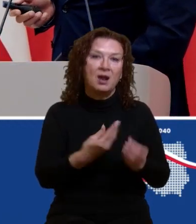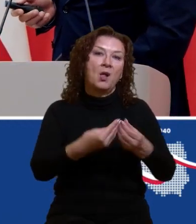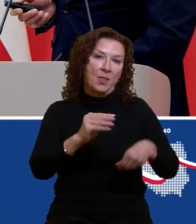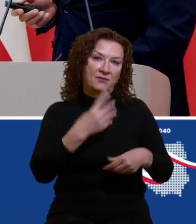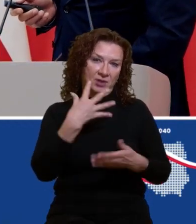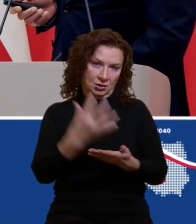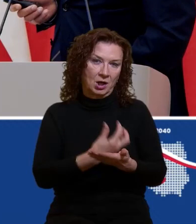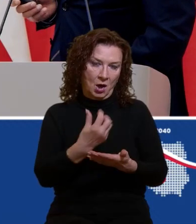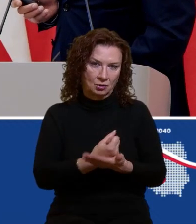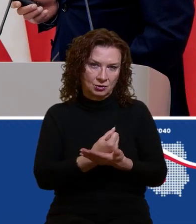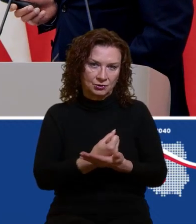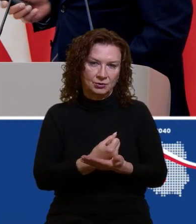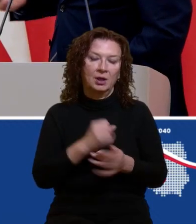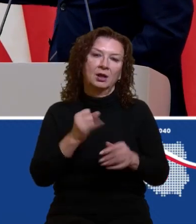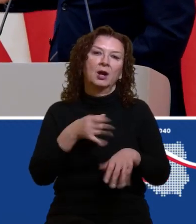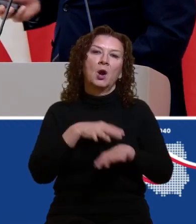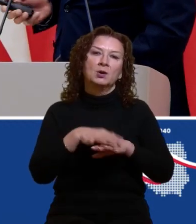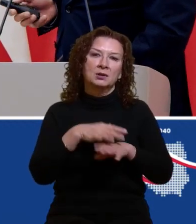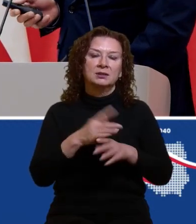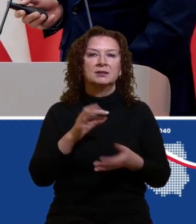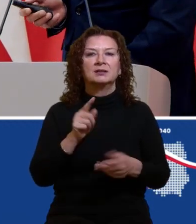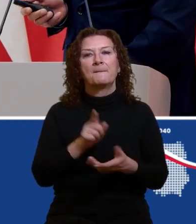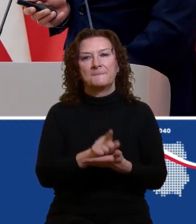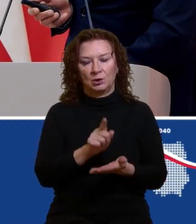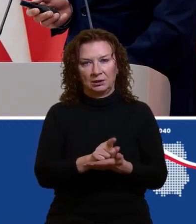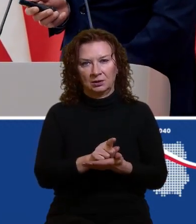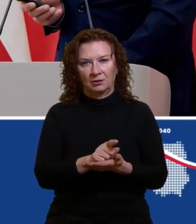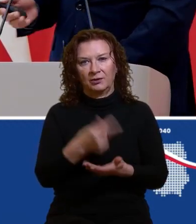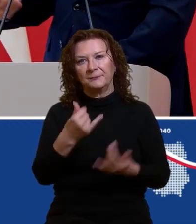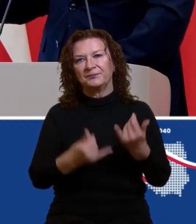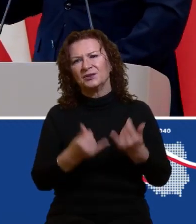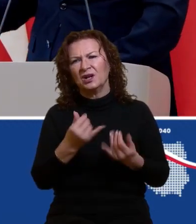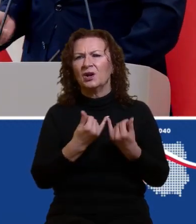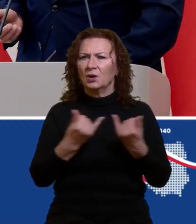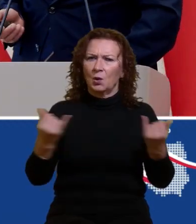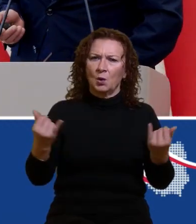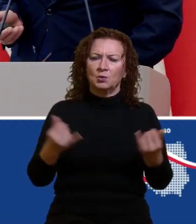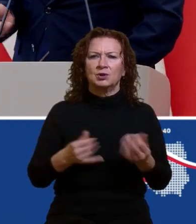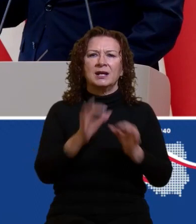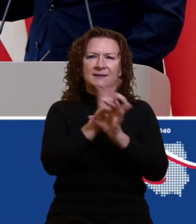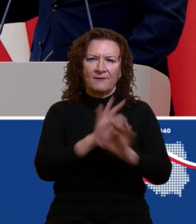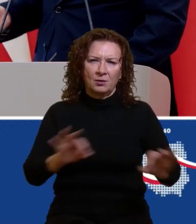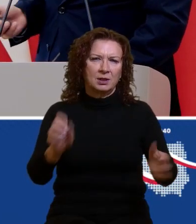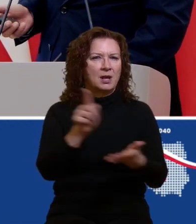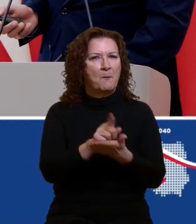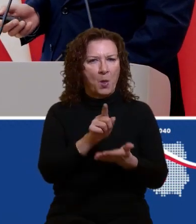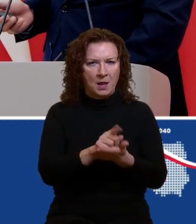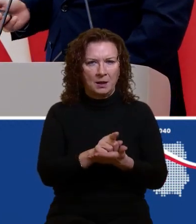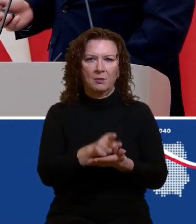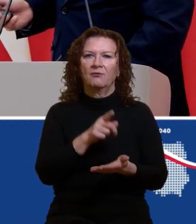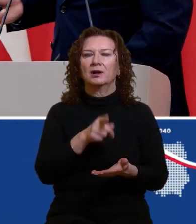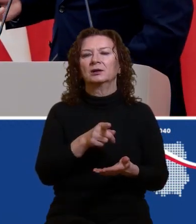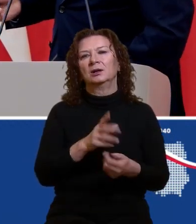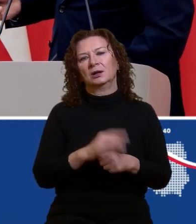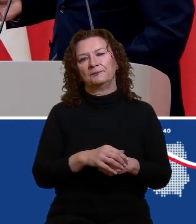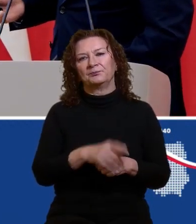systemu podatkowego korzyści w postaci różnego rodzaju ulgi zwolnień podatkowych osiągają oczywiście ci, którzy